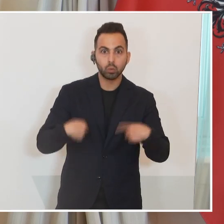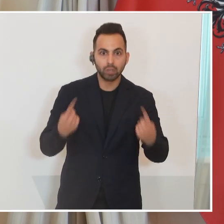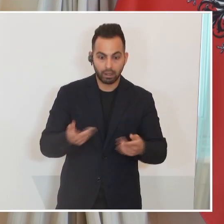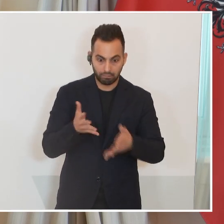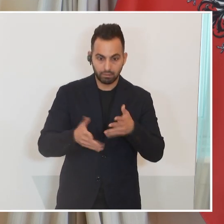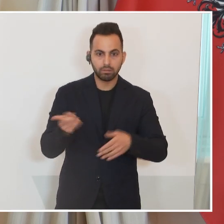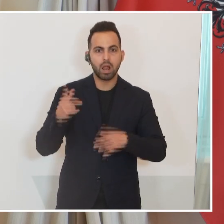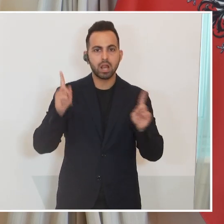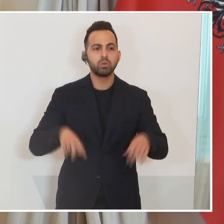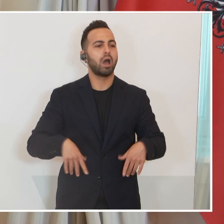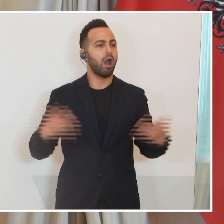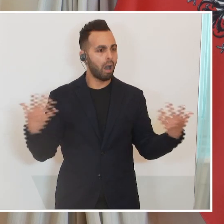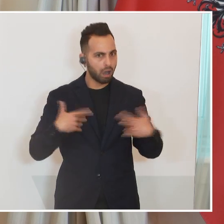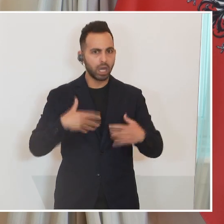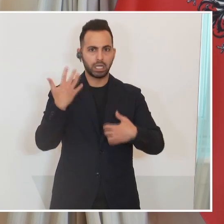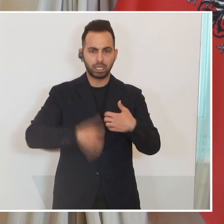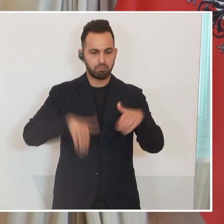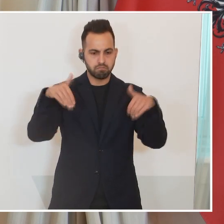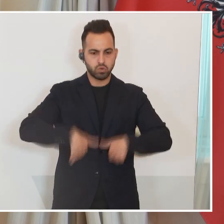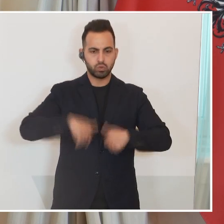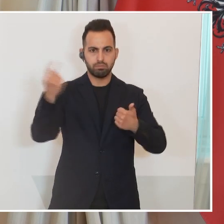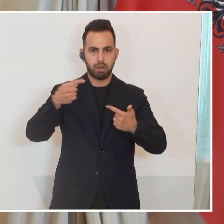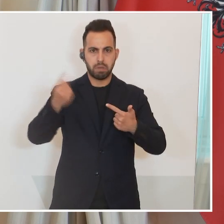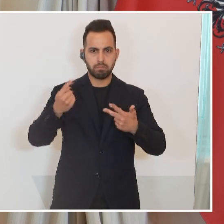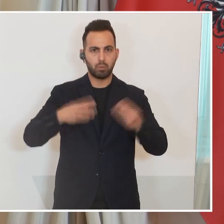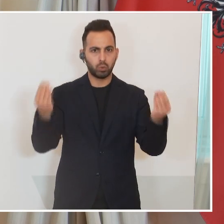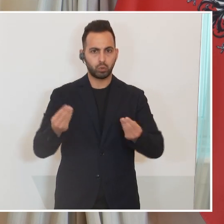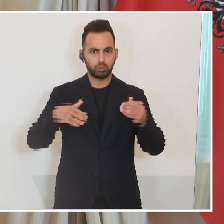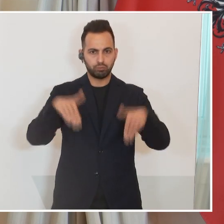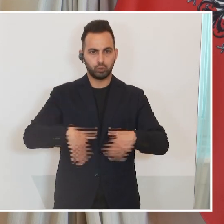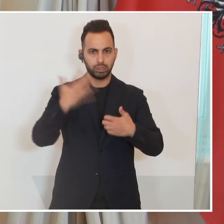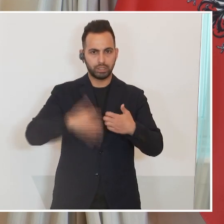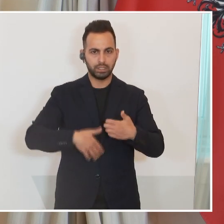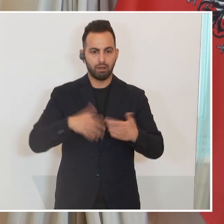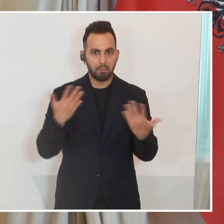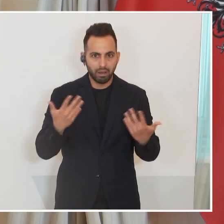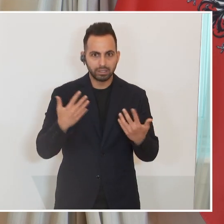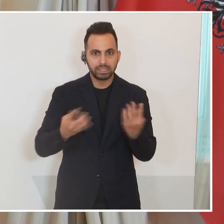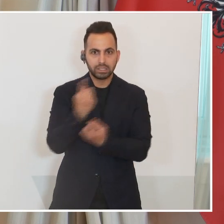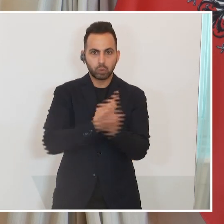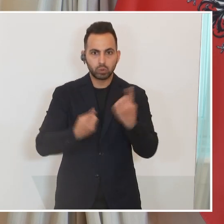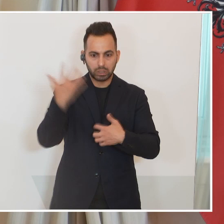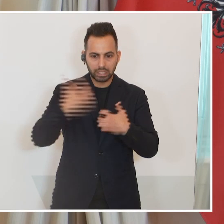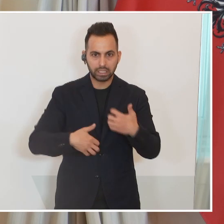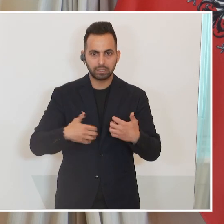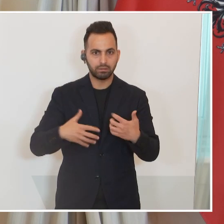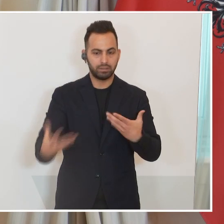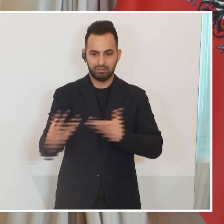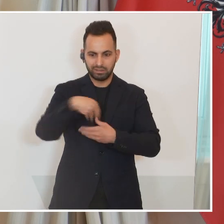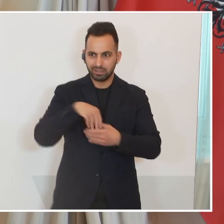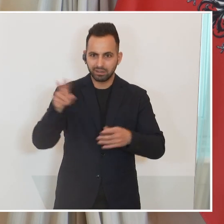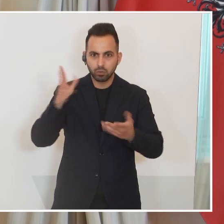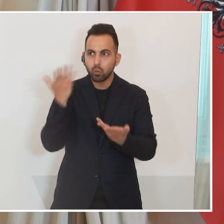der Rechtfertigung für den Krieg, die natürlich dem Geschehen an sich und der Dramatik eines Krieges dann nicht standhalten kann. Auch darauf habe ich